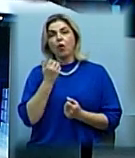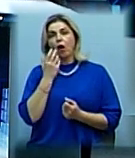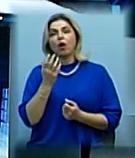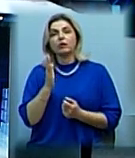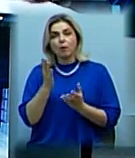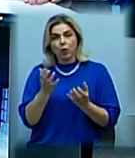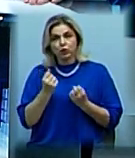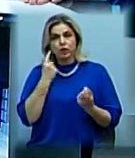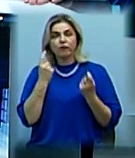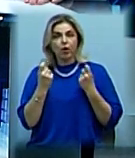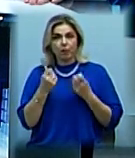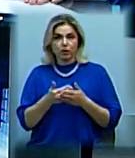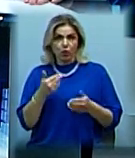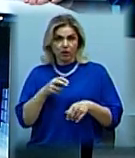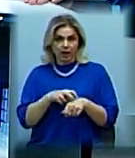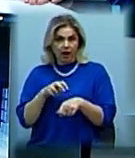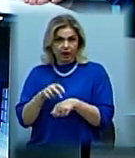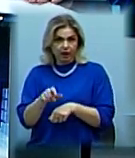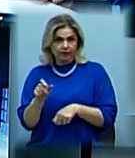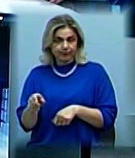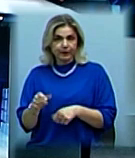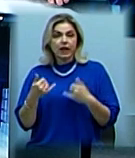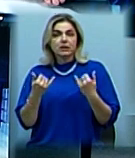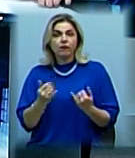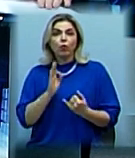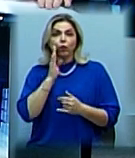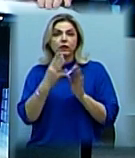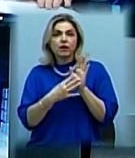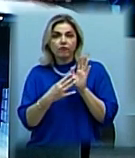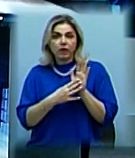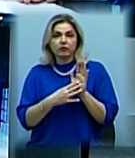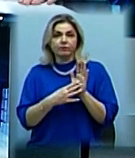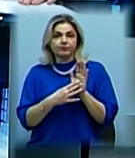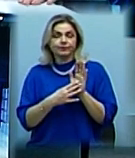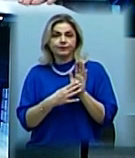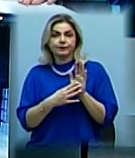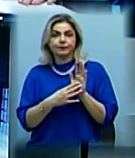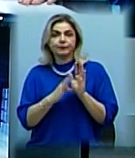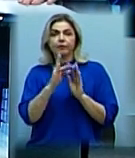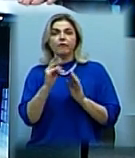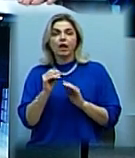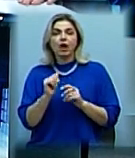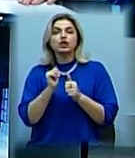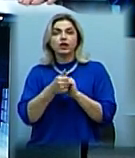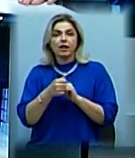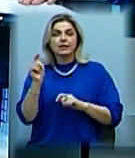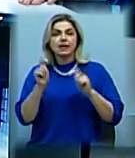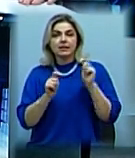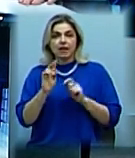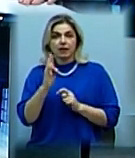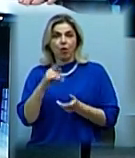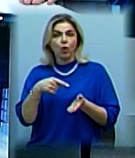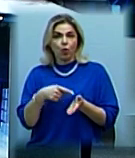отримуємо відповідь від лікарів. Сьогодні о 9-й ранку 41-та позачергова сесія Миколаївської міської ради